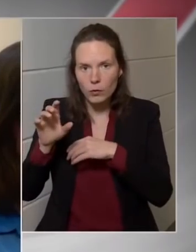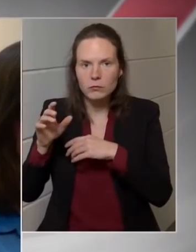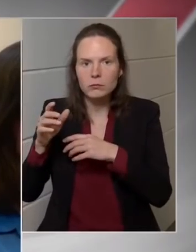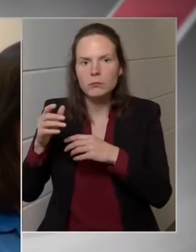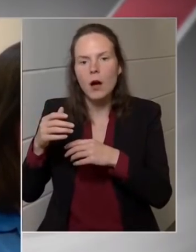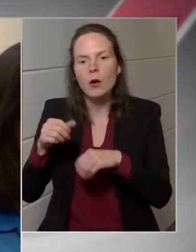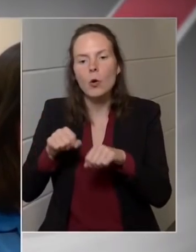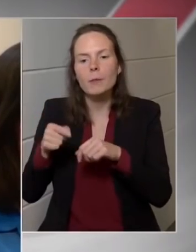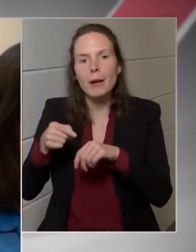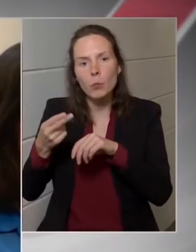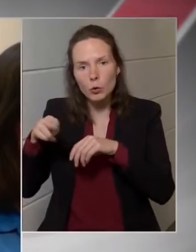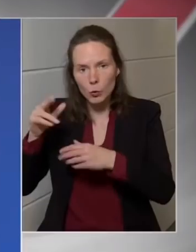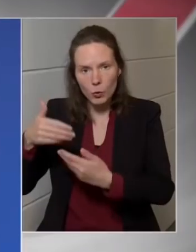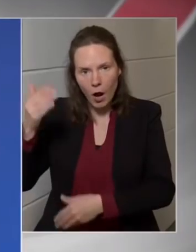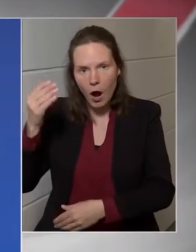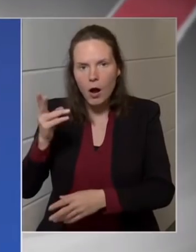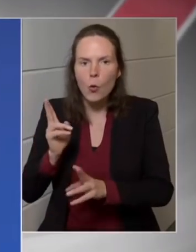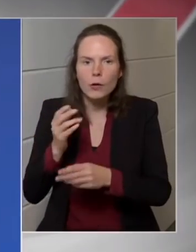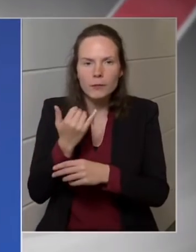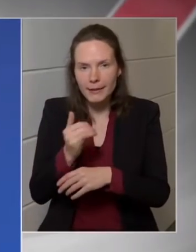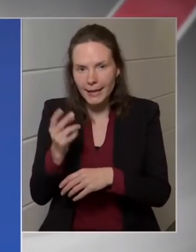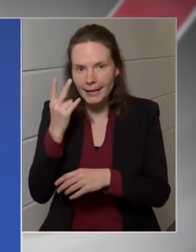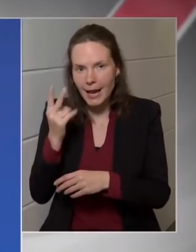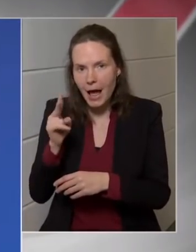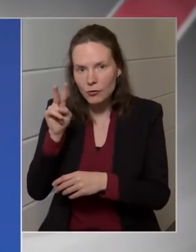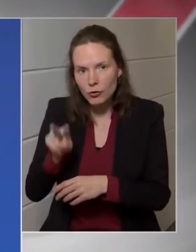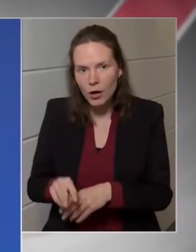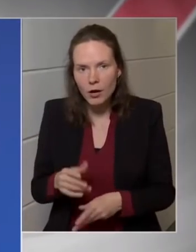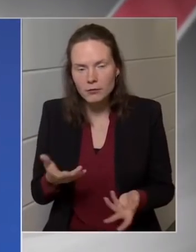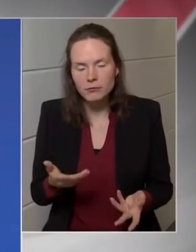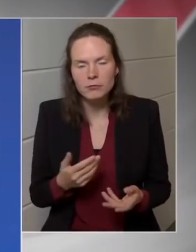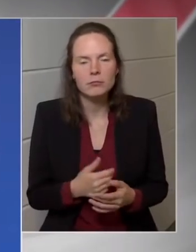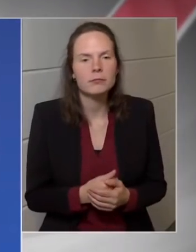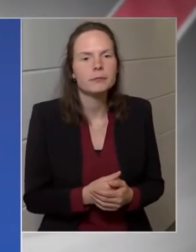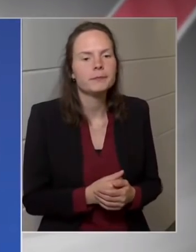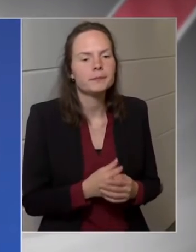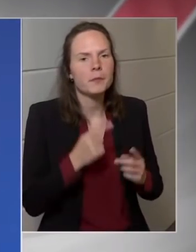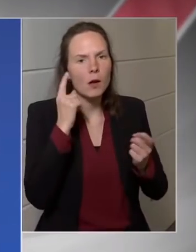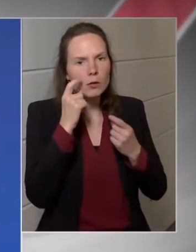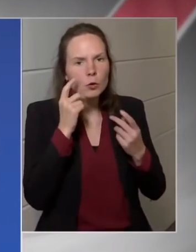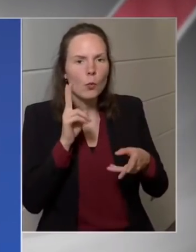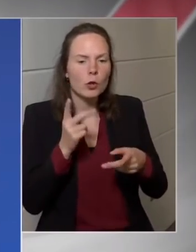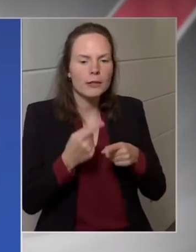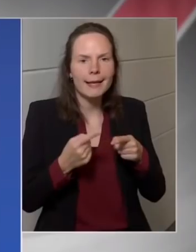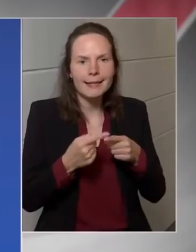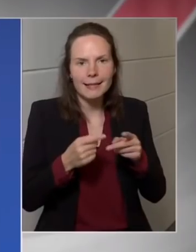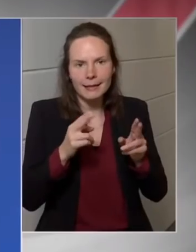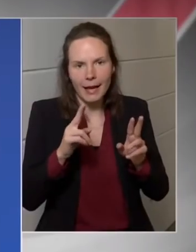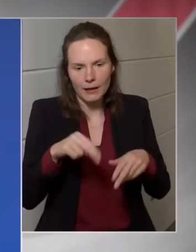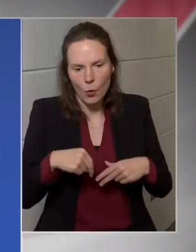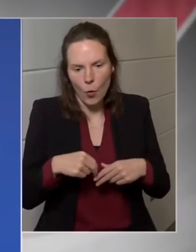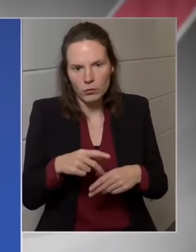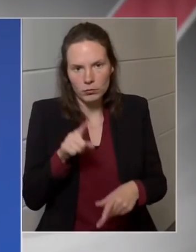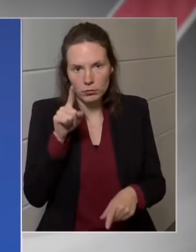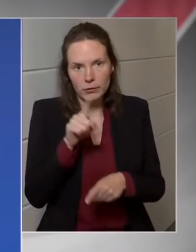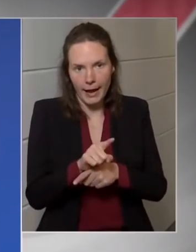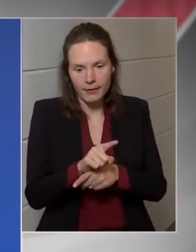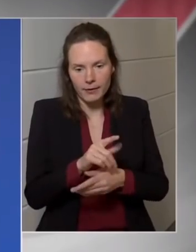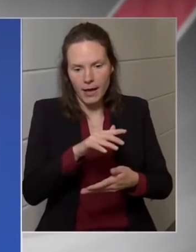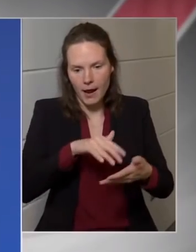mindenki azért lássa, hogy miről van szó? Én azt gondolom, hogy a résztetekről magukról rendeletekben fognak értesülni.